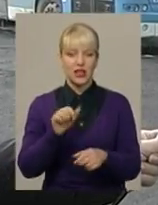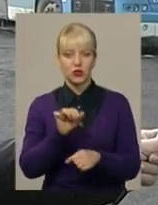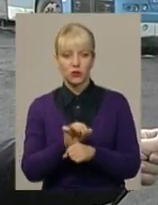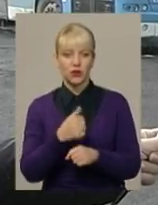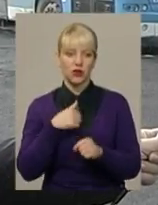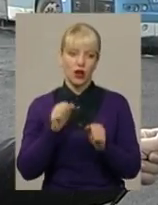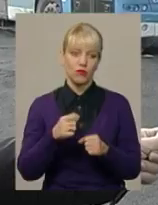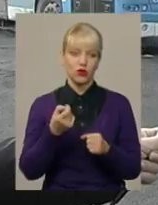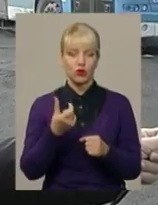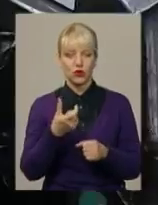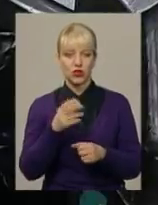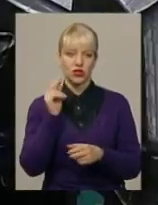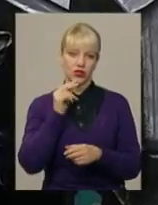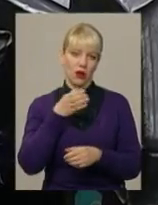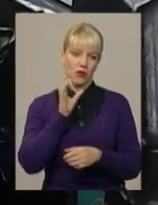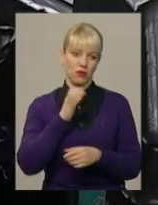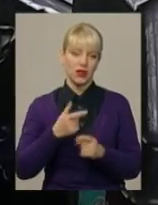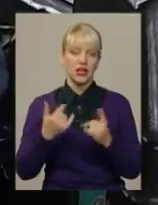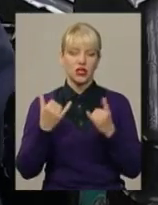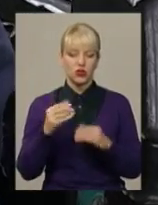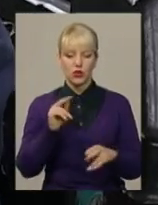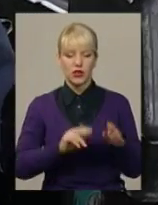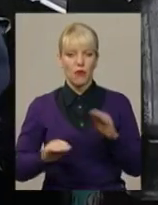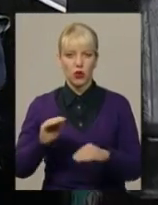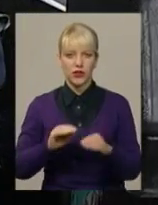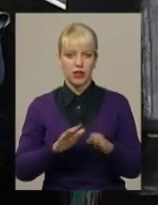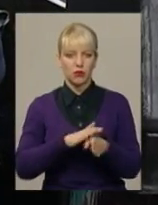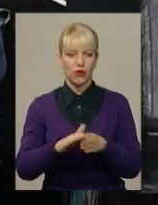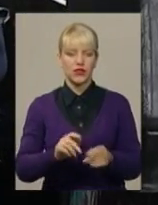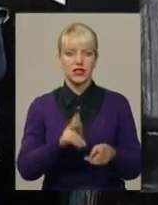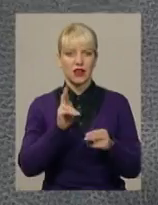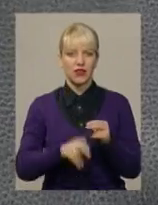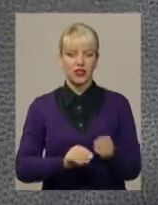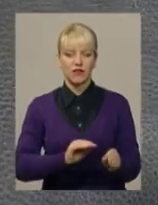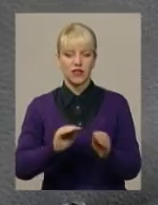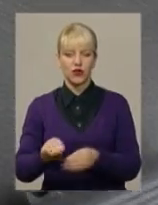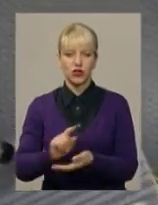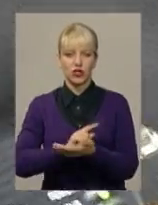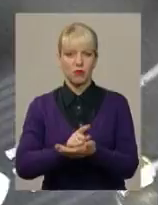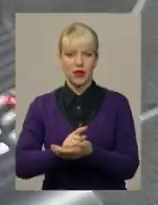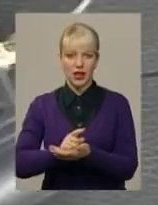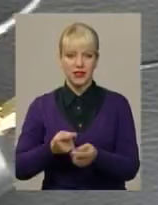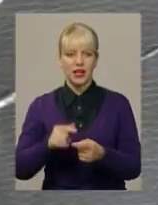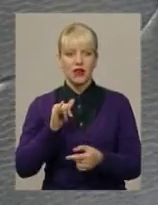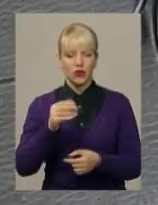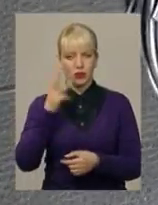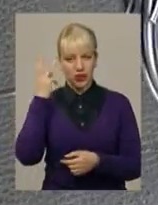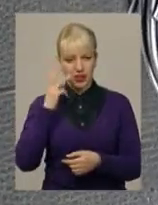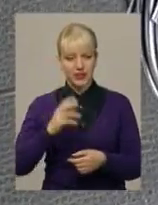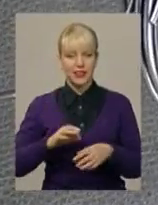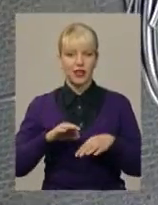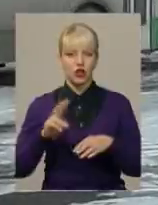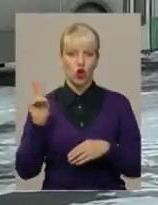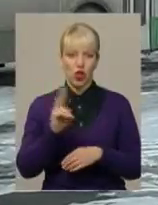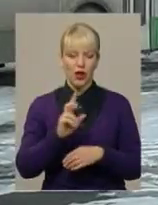трошки попити чаю. Сьогодні монтажники повністю завершили встановлення GPS-трекерів у хмельницьких тролейбусах і комунальних